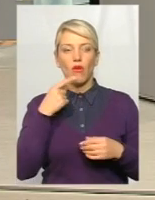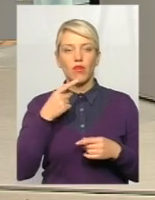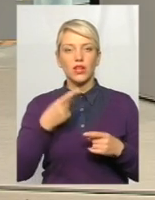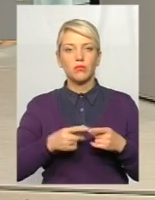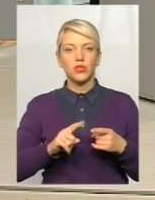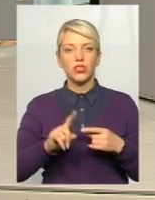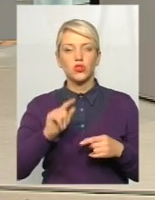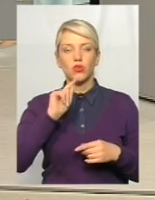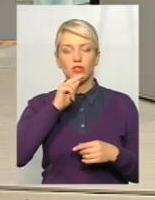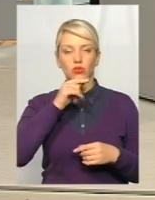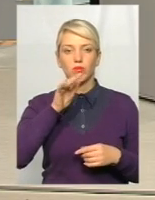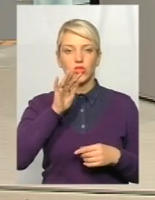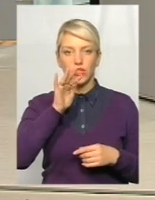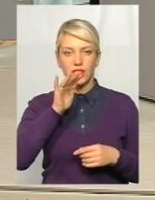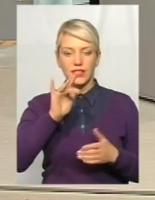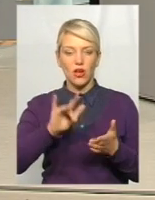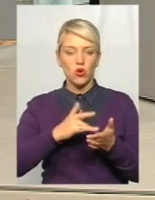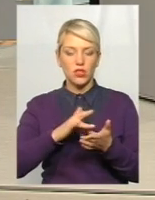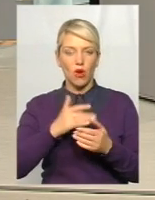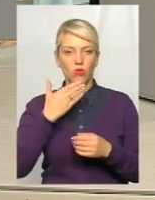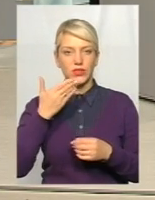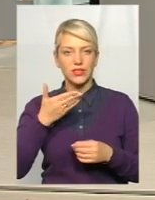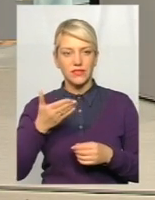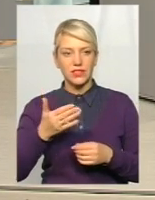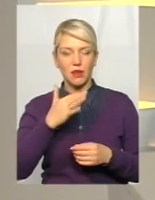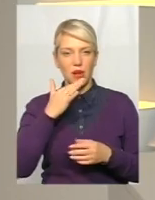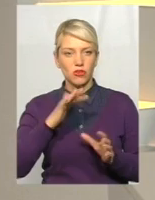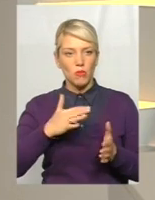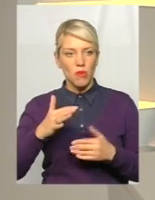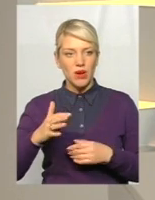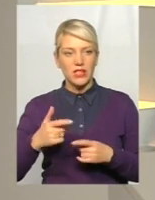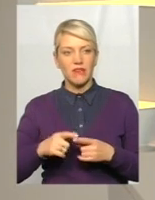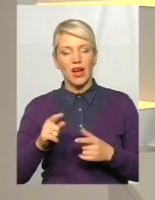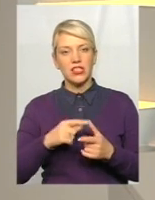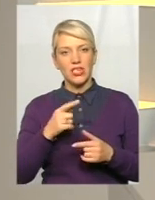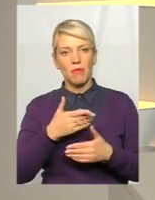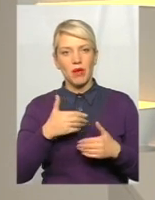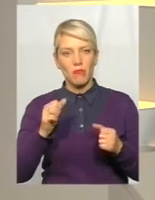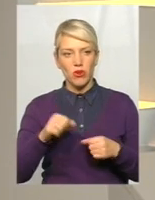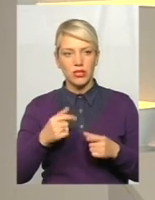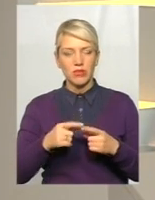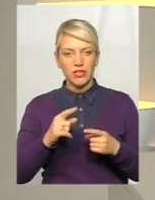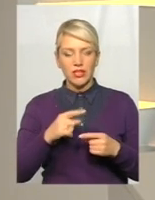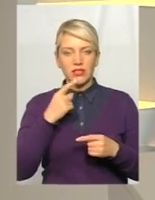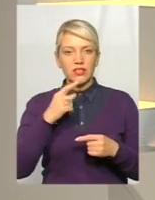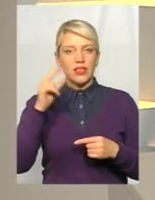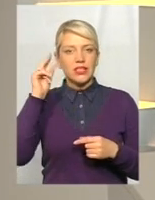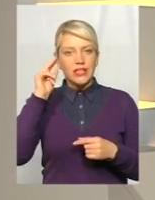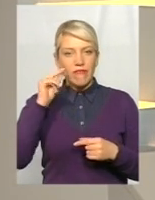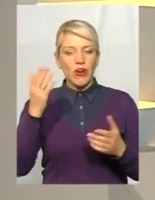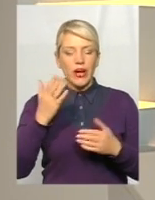економить час, розрахунки, звітність, дуже багато моментів. А то ми можемо вивести зараз цифру, яку все ж таки